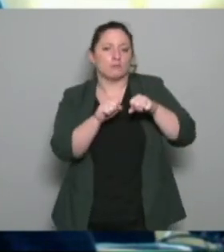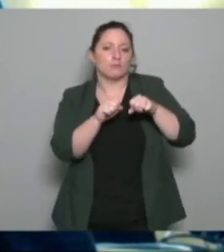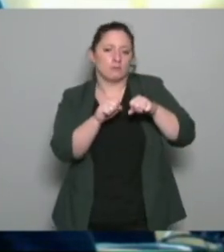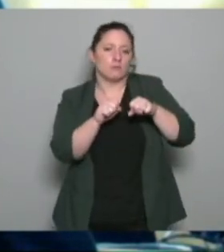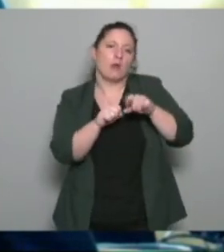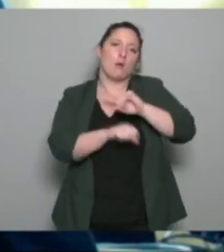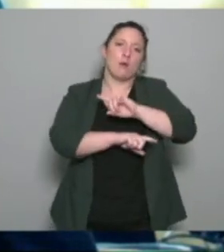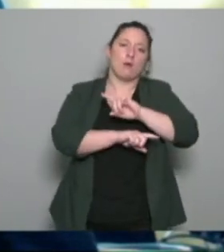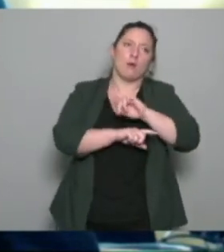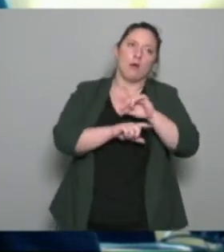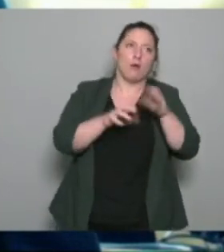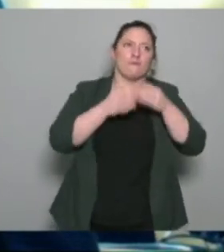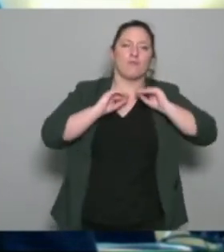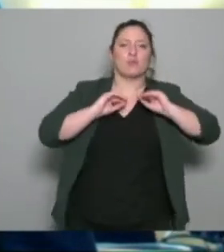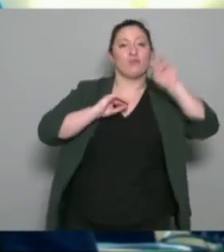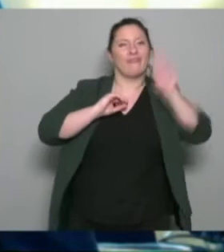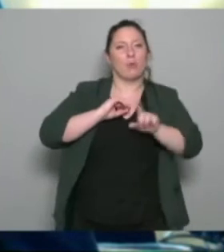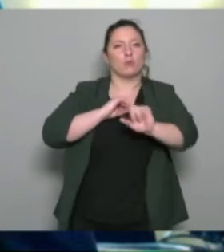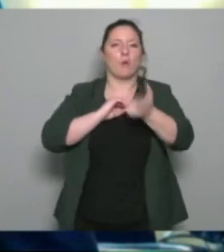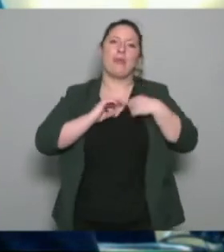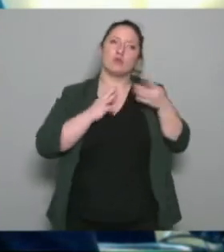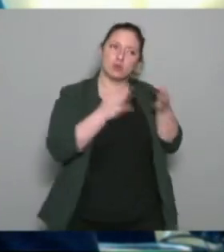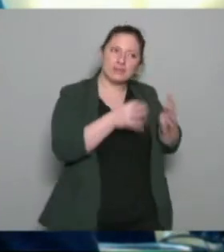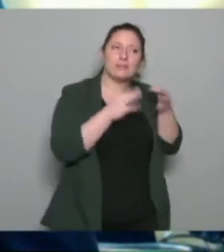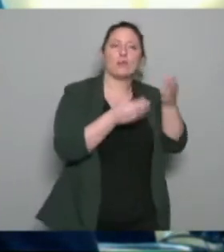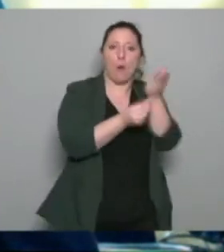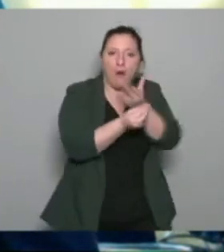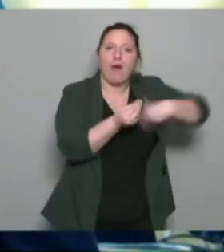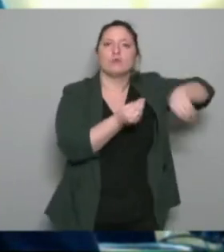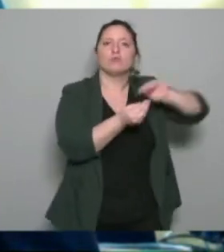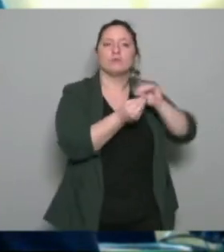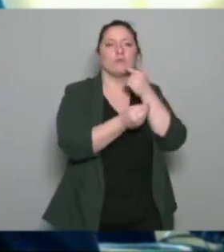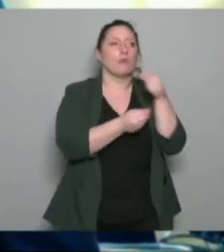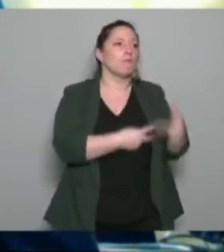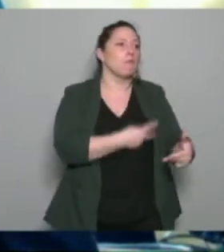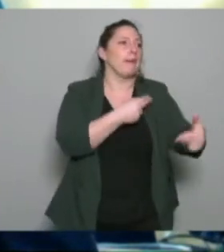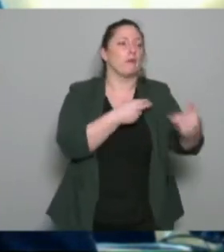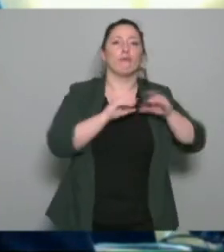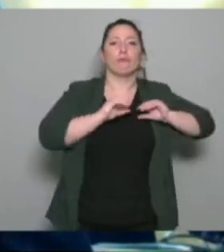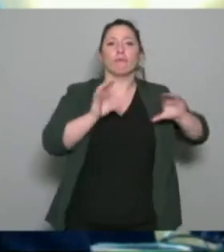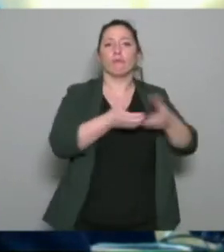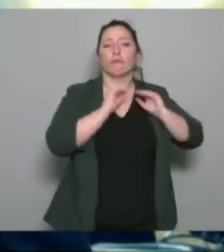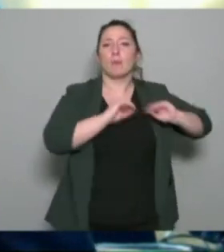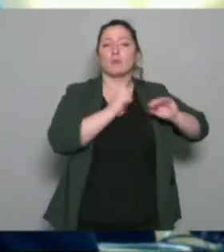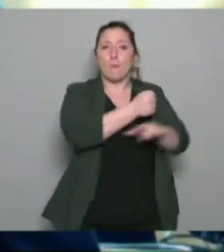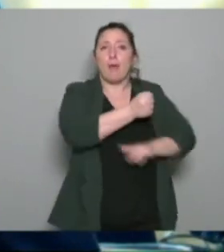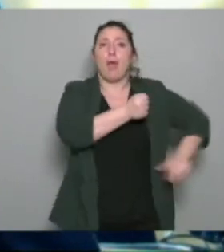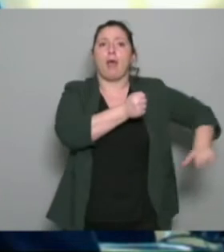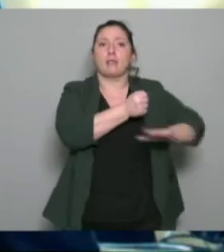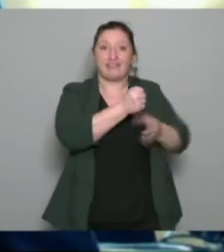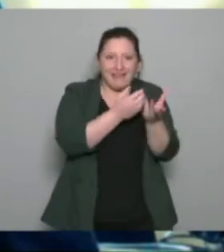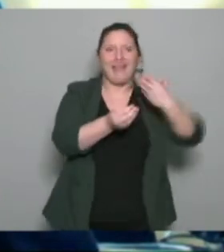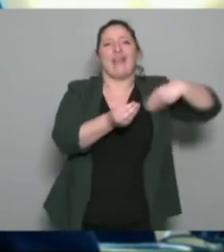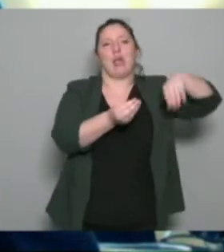sensibilisation au-delà de ce qu'ils avaient pu connaître en stage pour l'un d'entre eux une sensibilisation